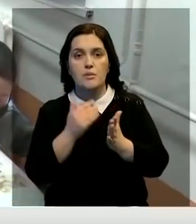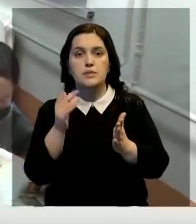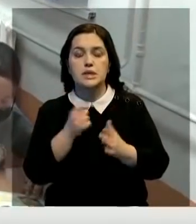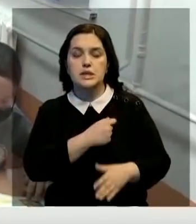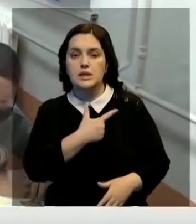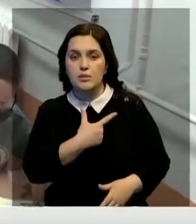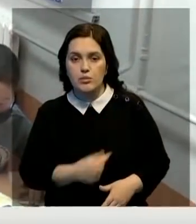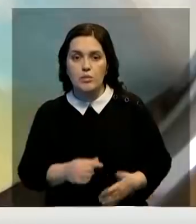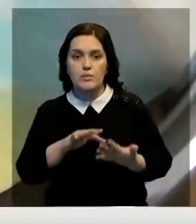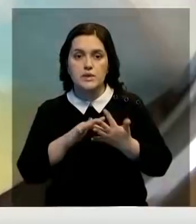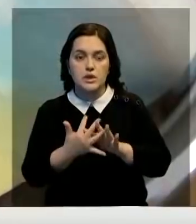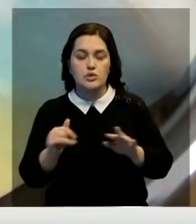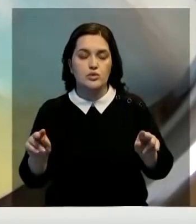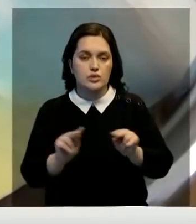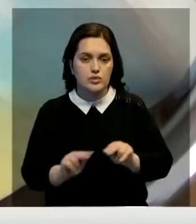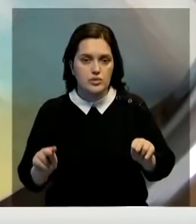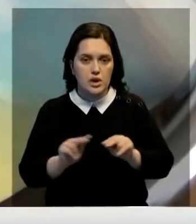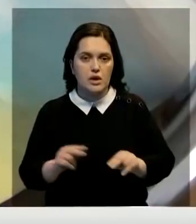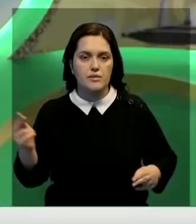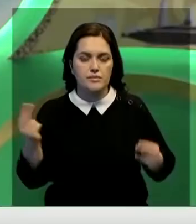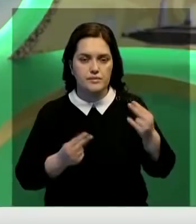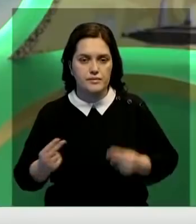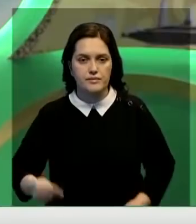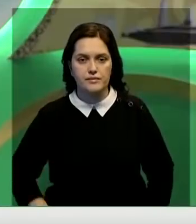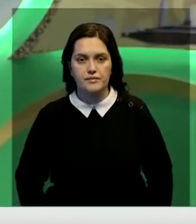село. Сейчас работает в школе учителем изобразительного искусства.